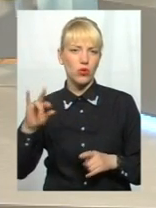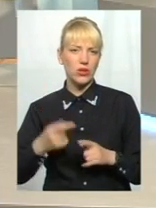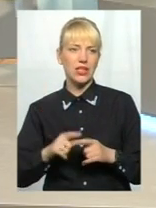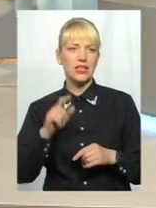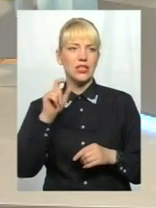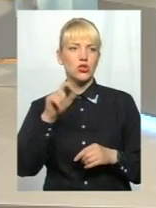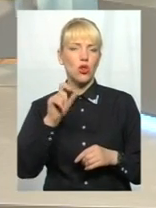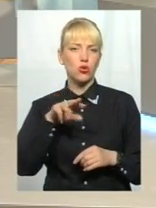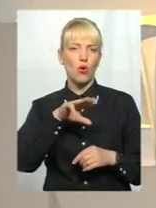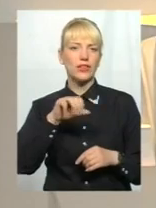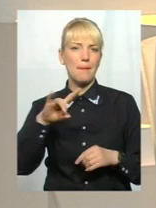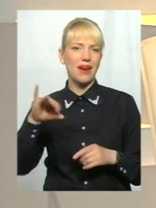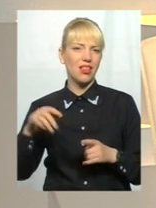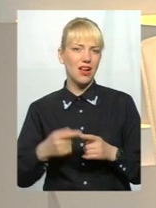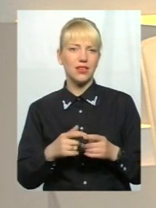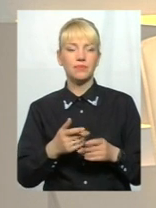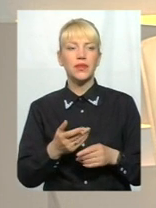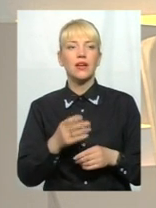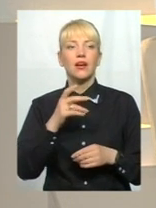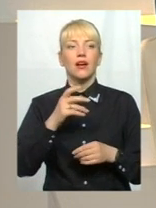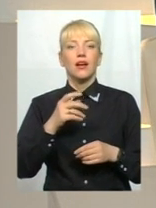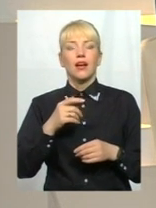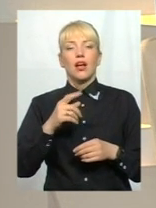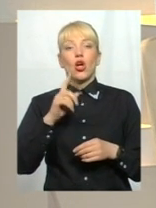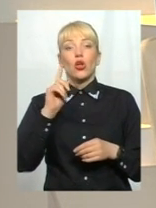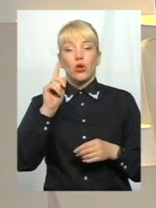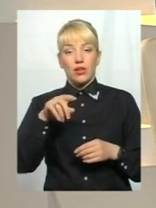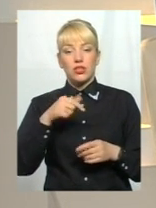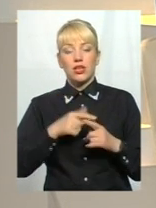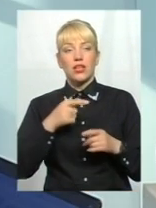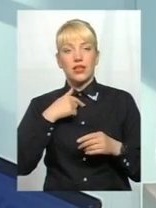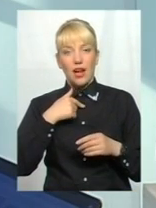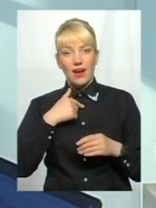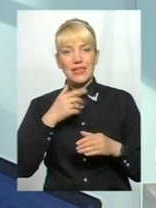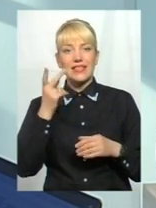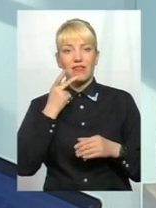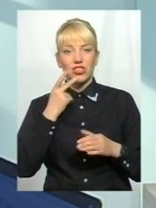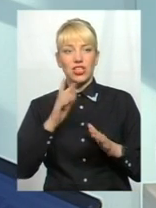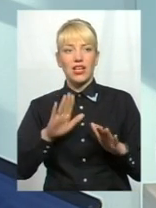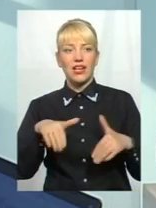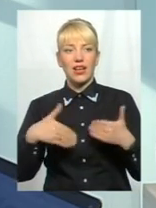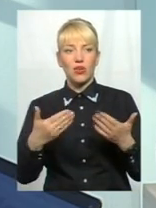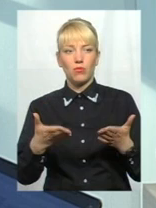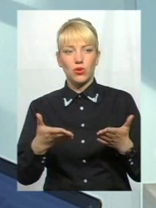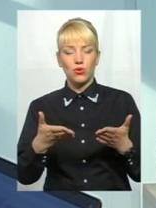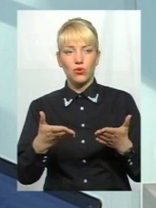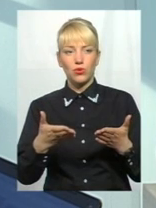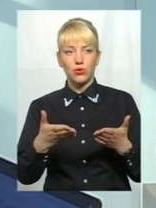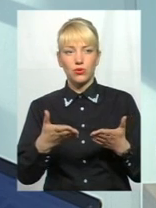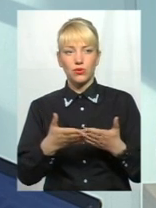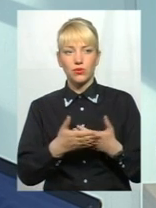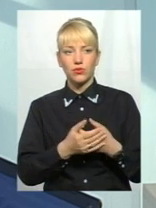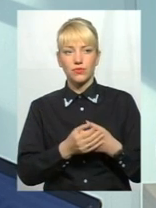ці проблеми не вирішимо. До речі, я, коли йдеться про Шевченка, я завжди рекомендую якраз і мертвим, живим, і нанрожденим, тому що я вважаю, що